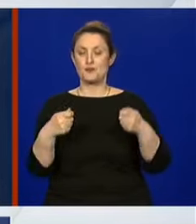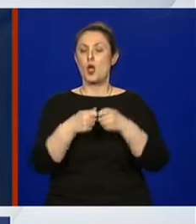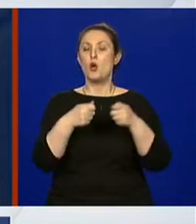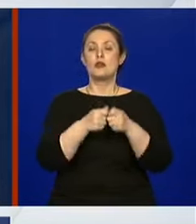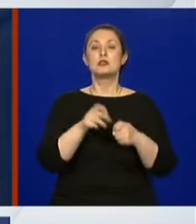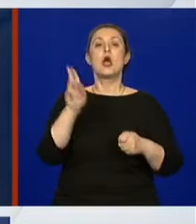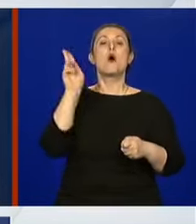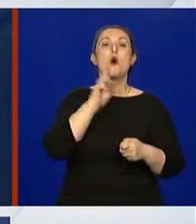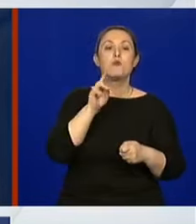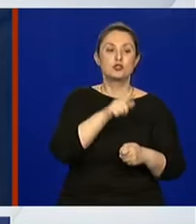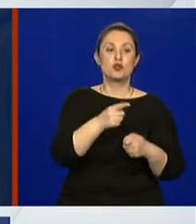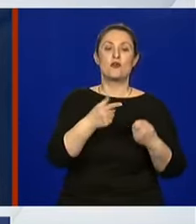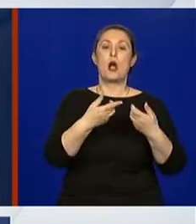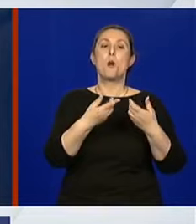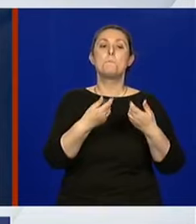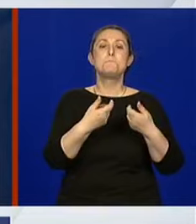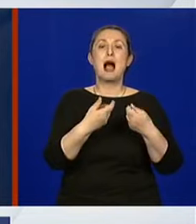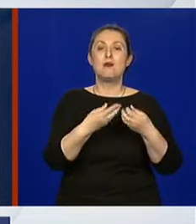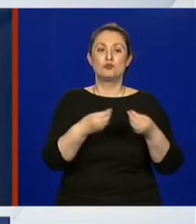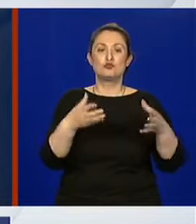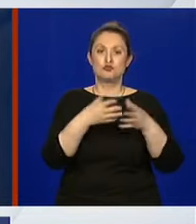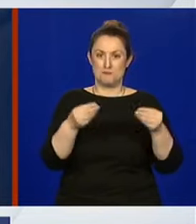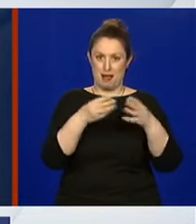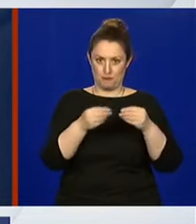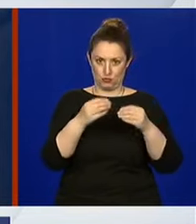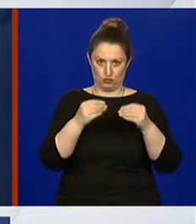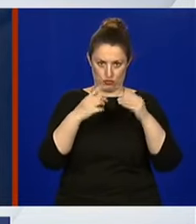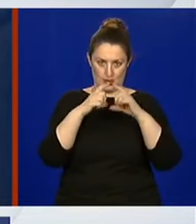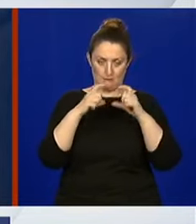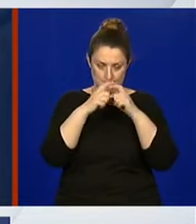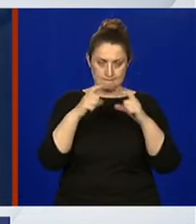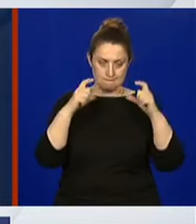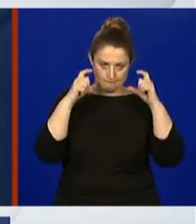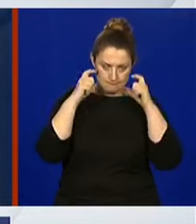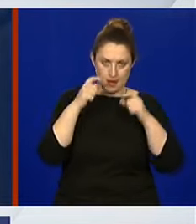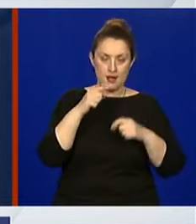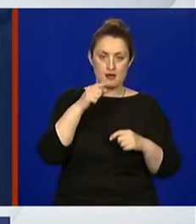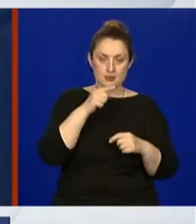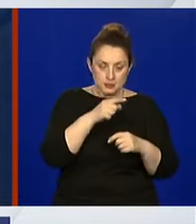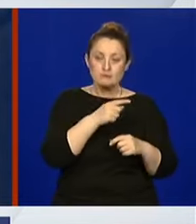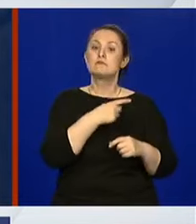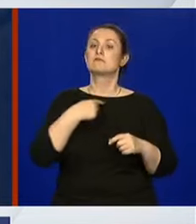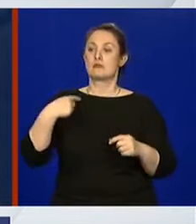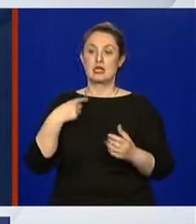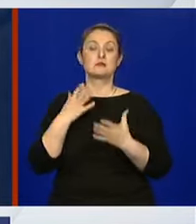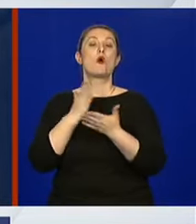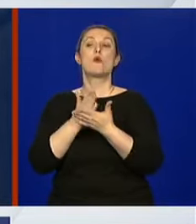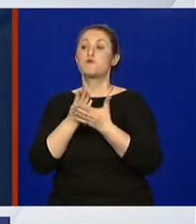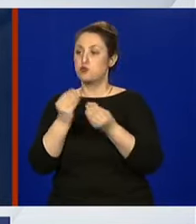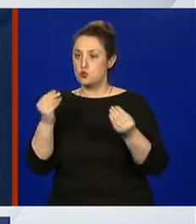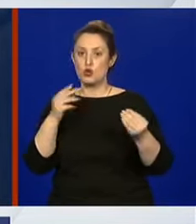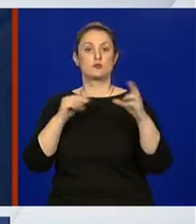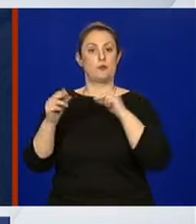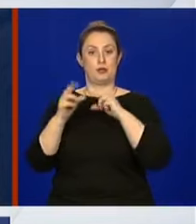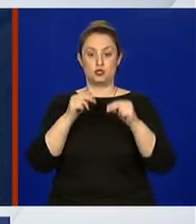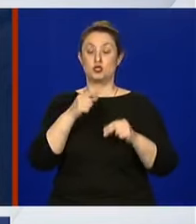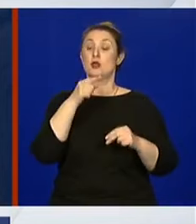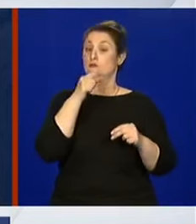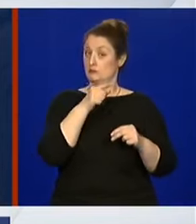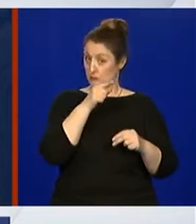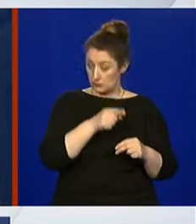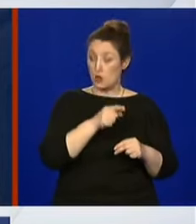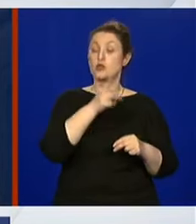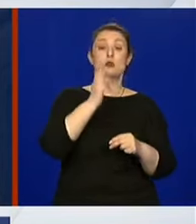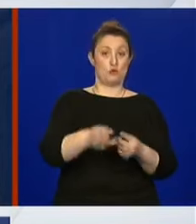platnenih, pamućnih ili drugih maski, o tome smo isto puno puta komunicirali. Dakle, one se mogu